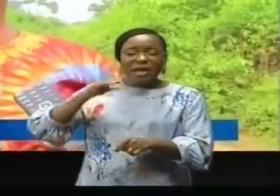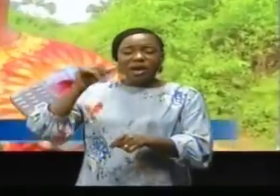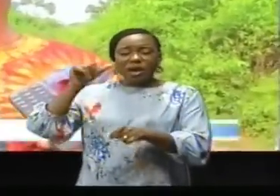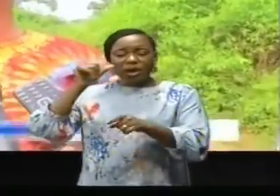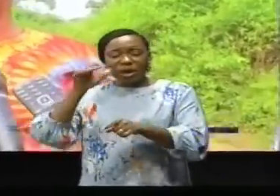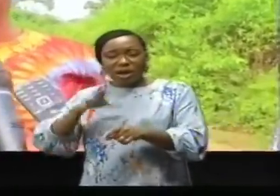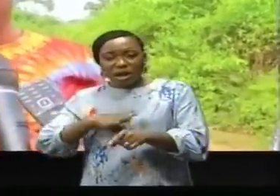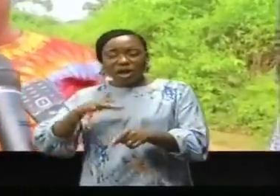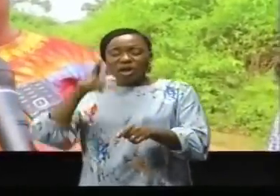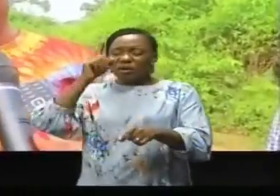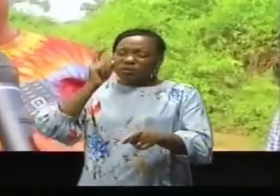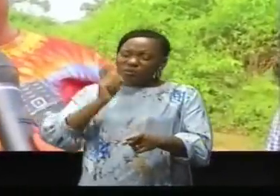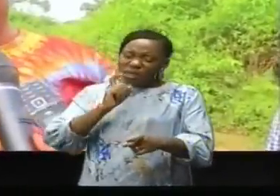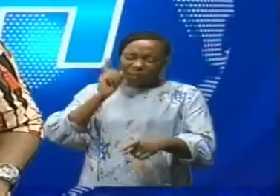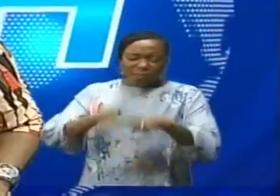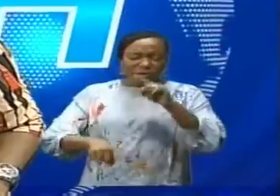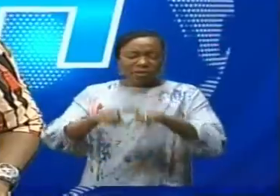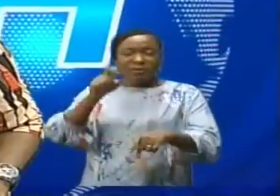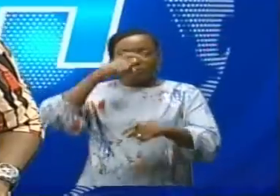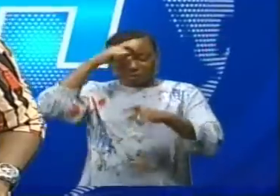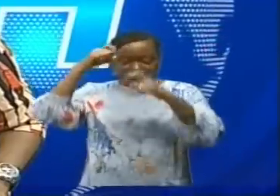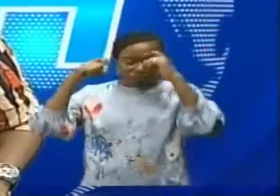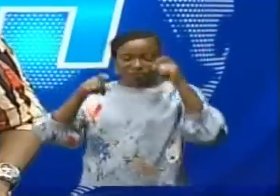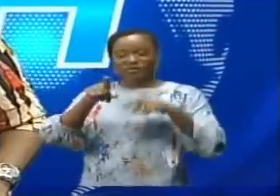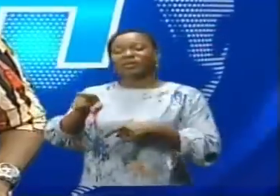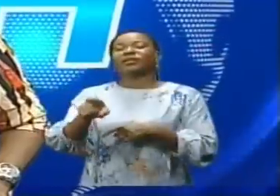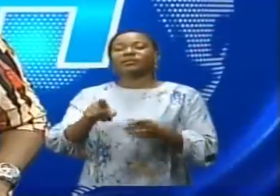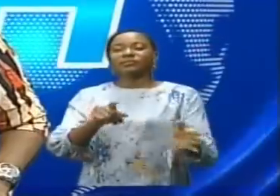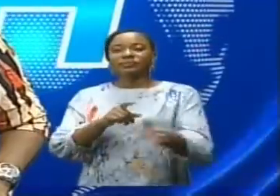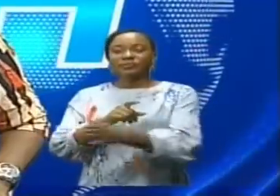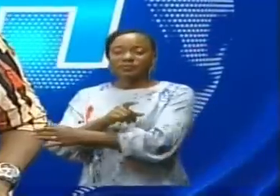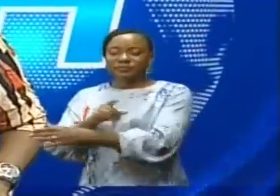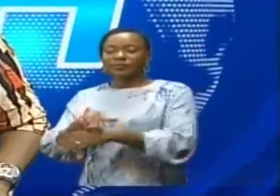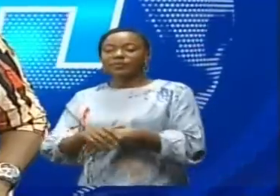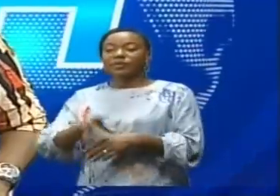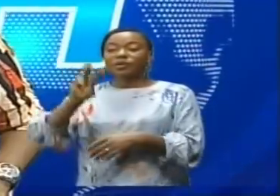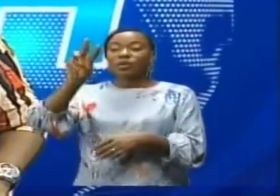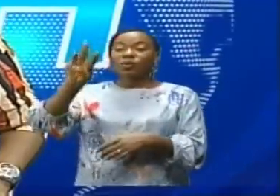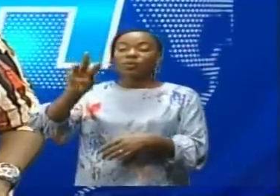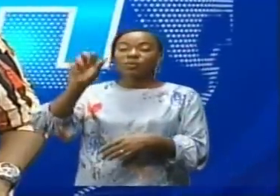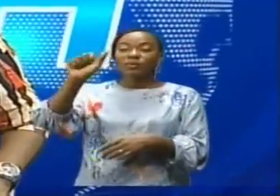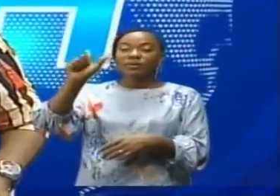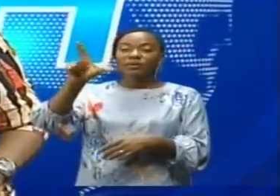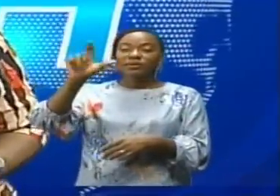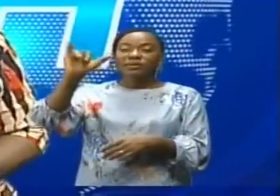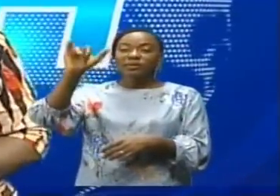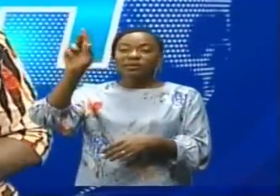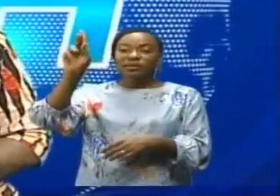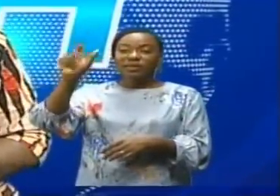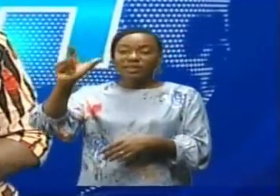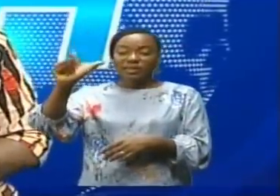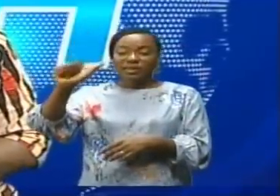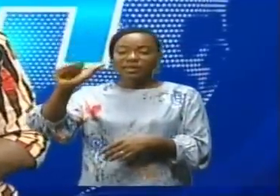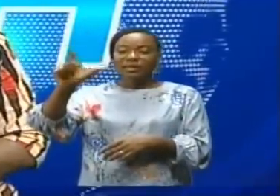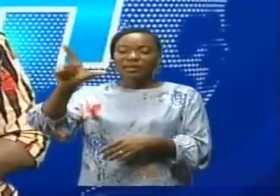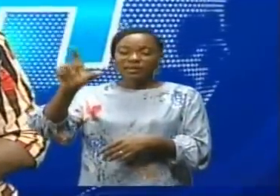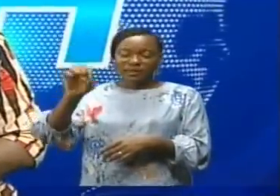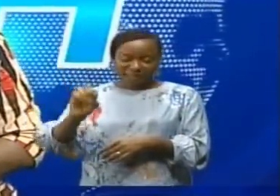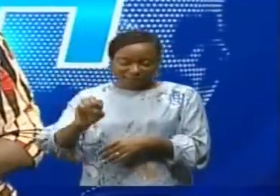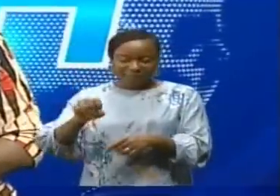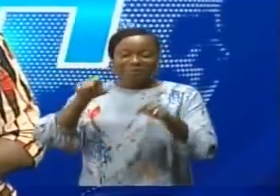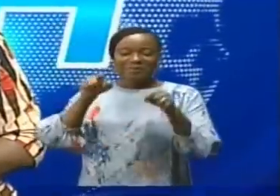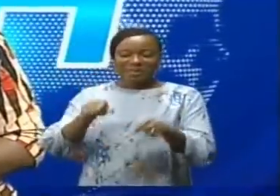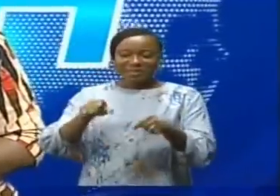papas, ils ne pouvaient pas souffrir. Wali-Khalé dans la province du Nord qui vous sera bientôt revêtue de sa nouvelle